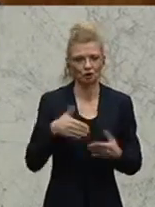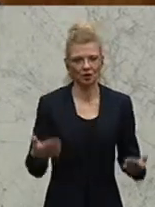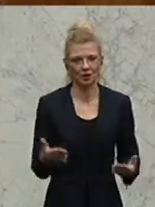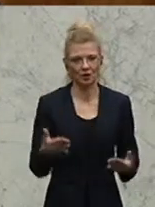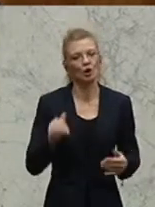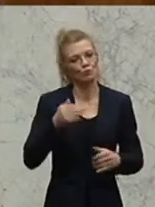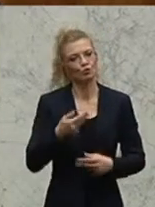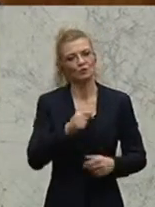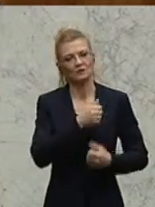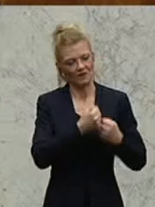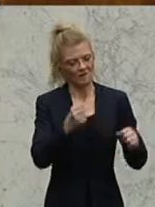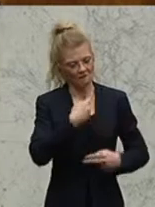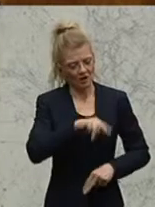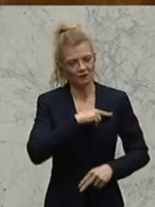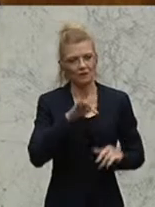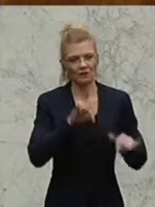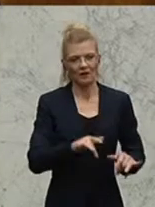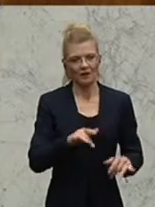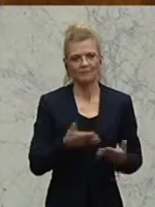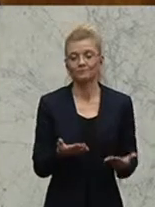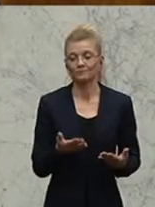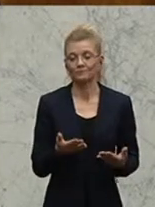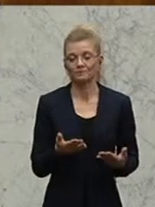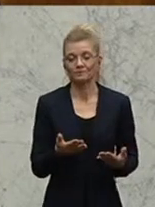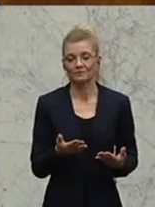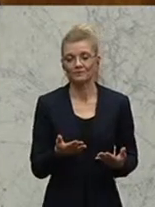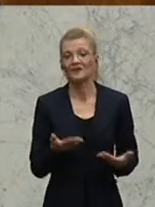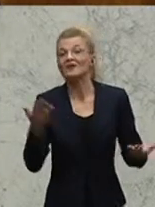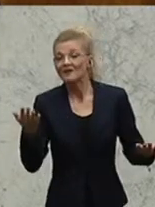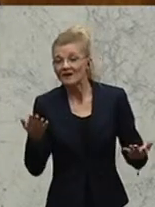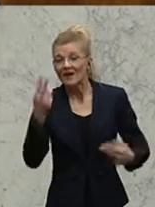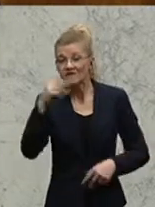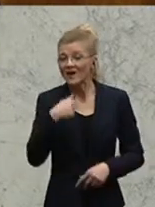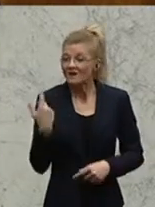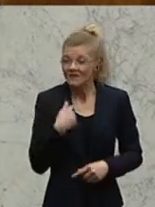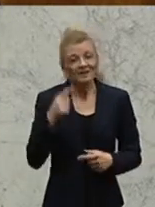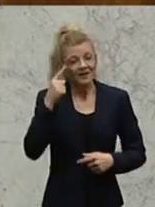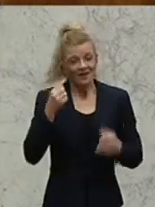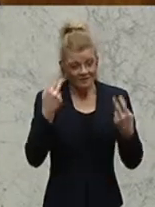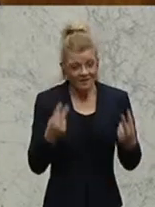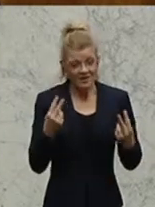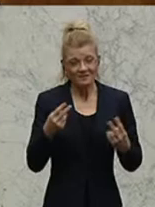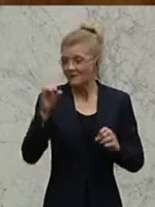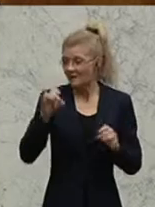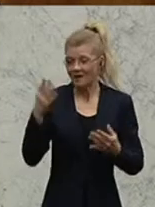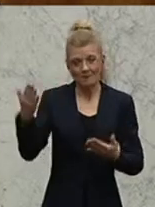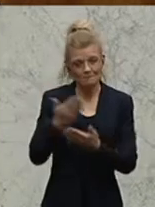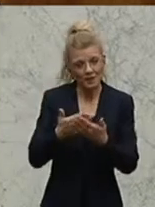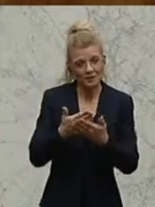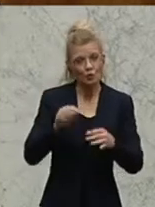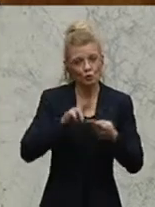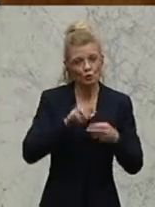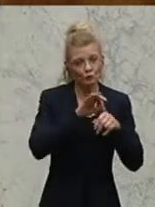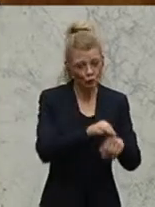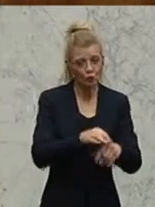Lehrerinnenbildung und Führung so wichtig ist. Hier auch noch ein Entschließungsantrag. Es geht darum, und dieser Entschließungsantrag kommt aus dem